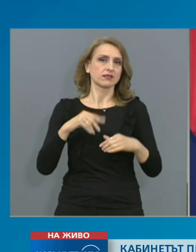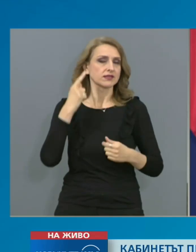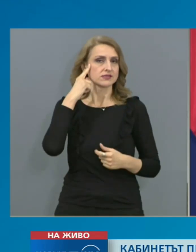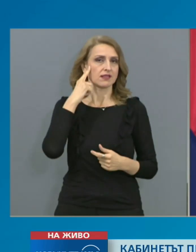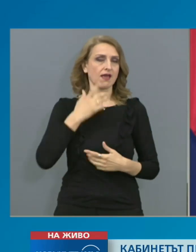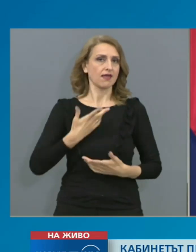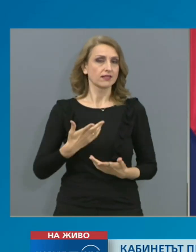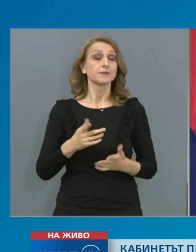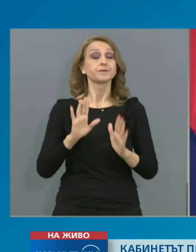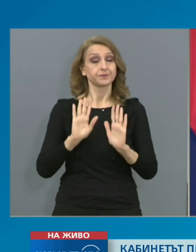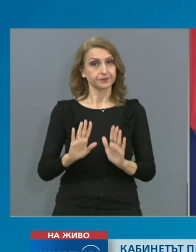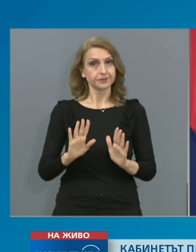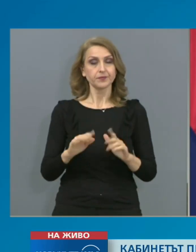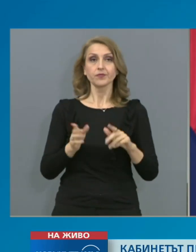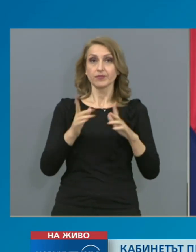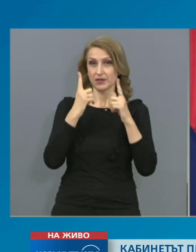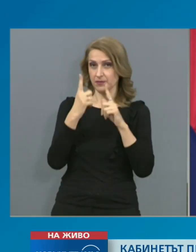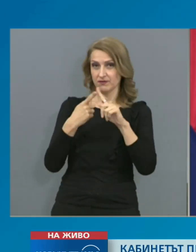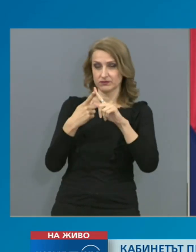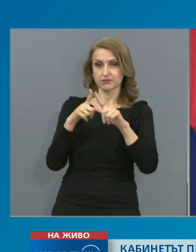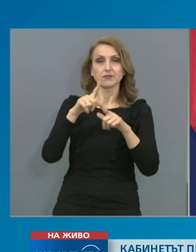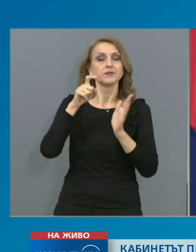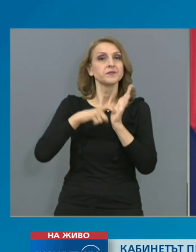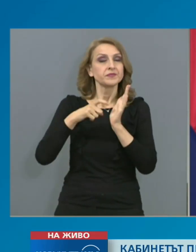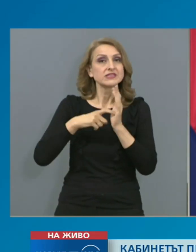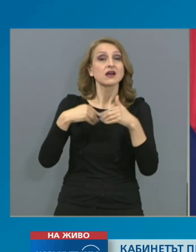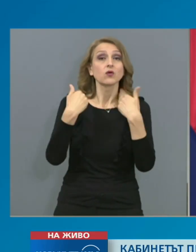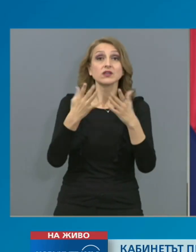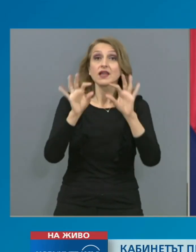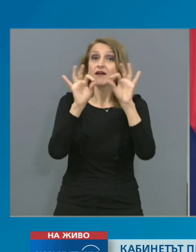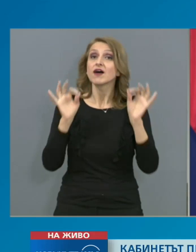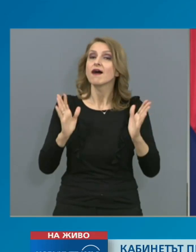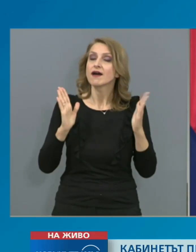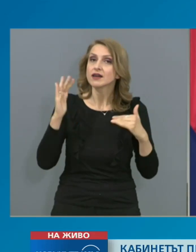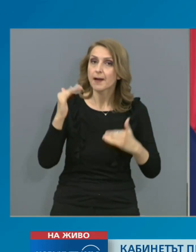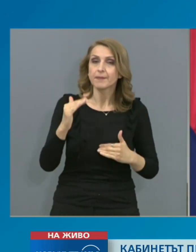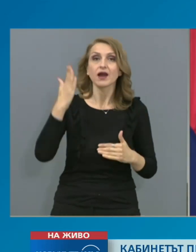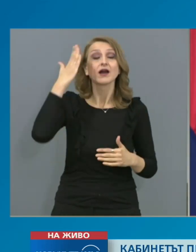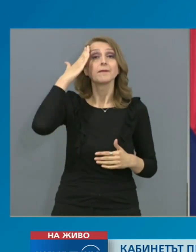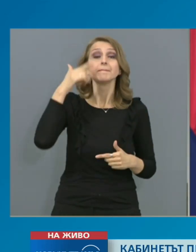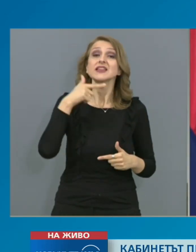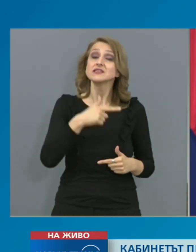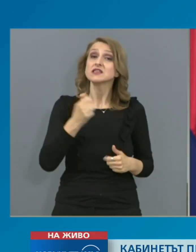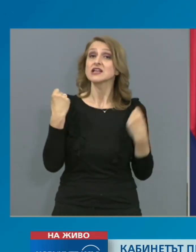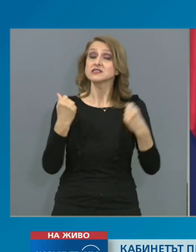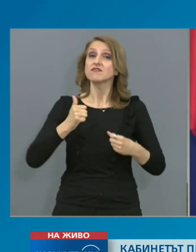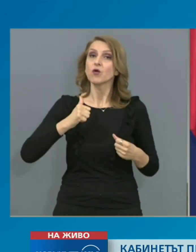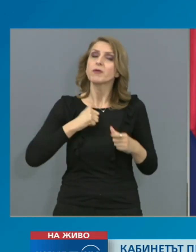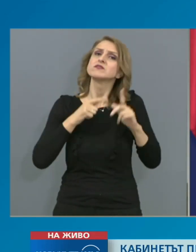Законът дава рамка на министра на здравоопазването да продължава да налага всички необходими мерки